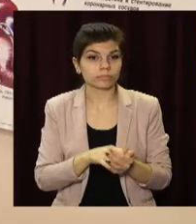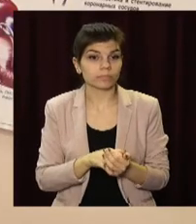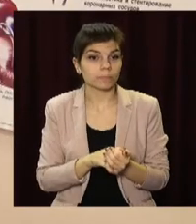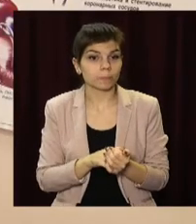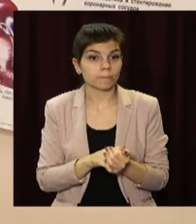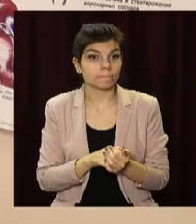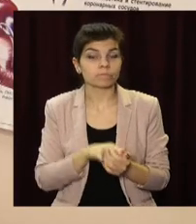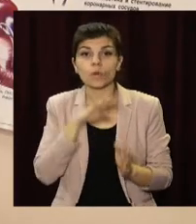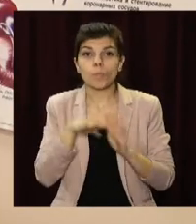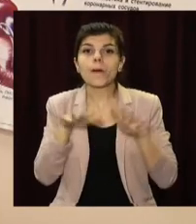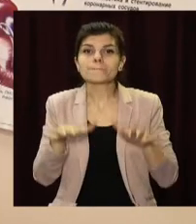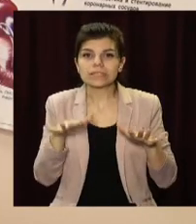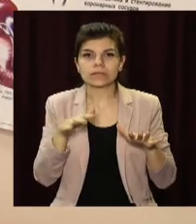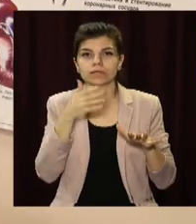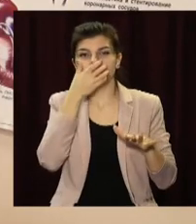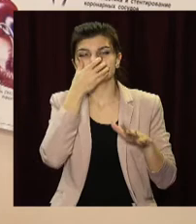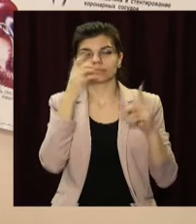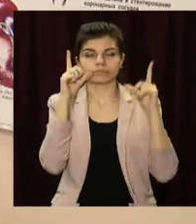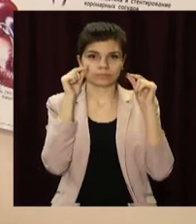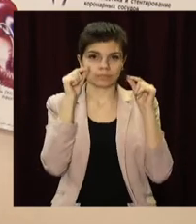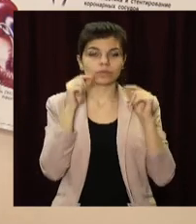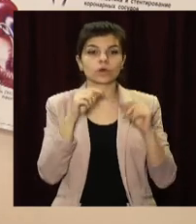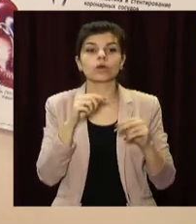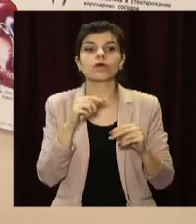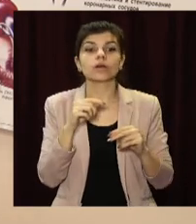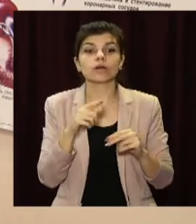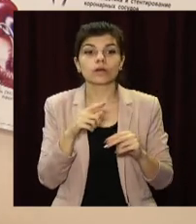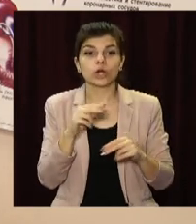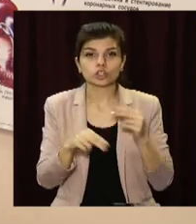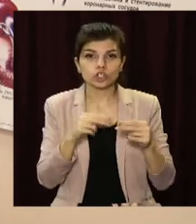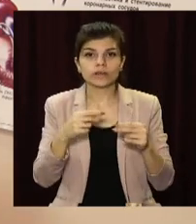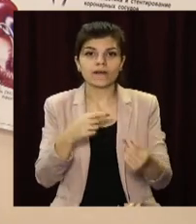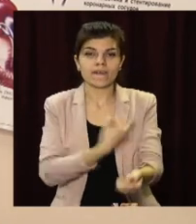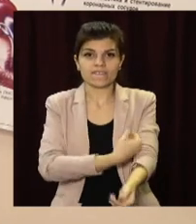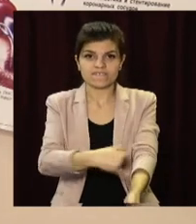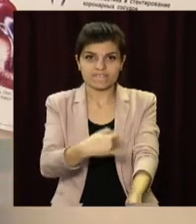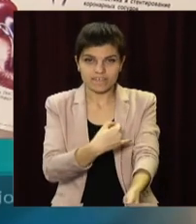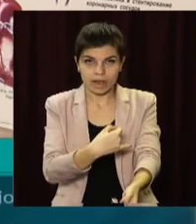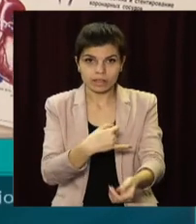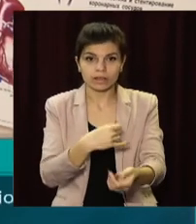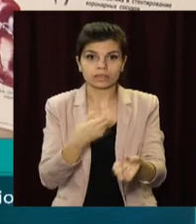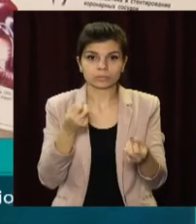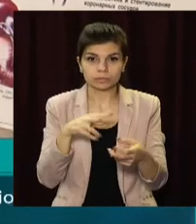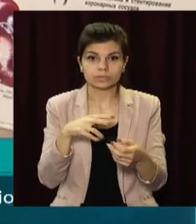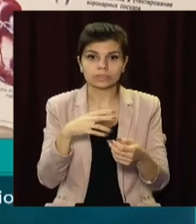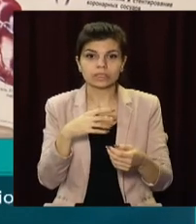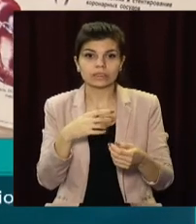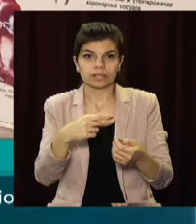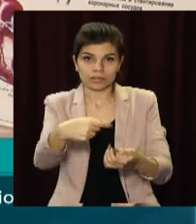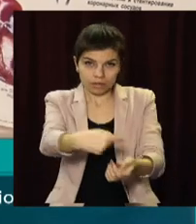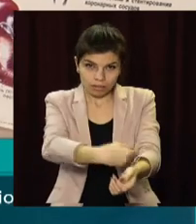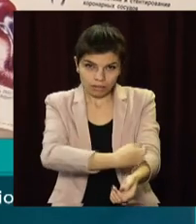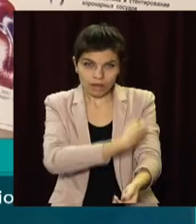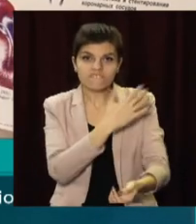анестезією, через подключичну вену заводиться катетер в полость сердца. Вот так это